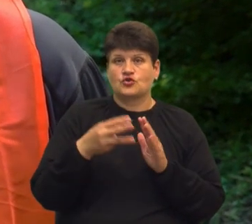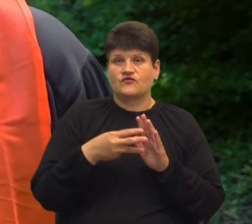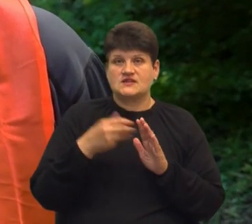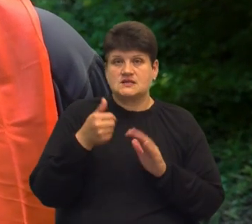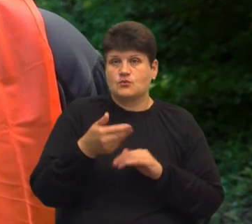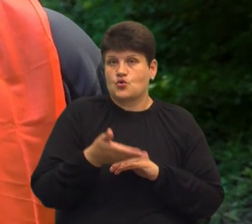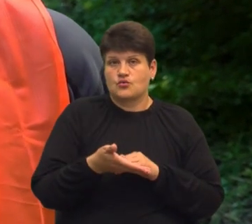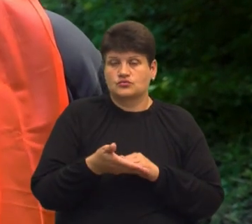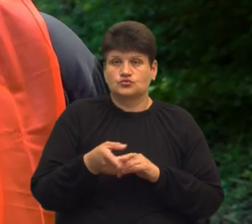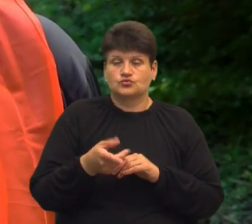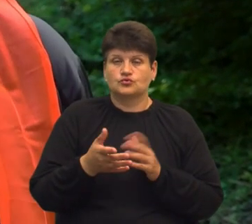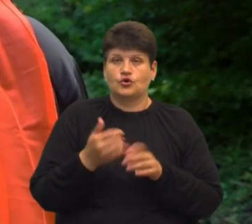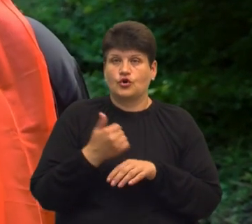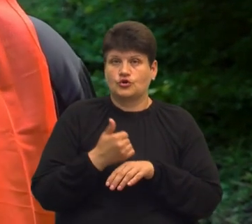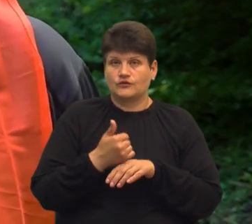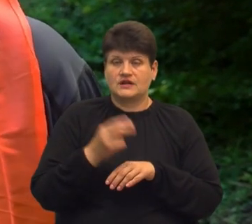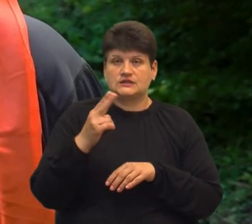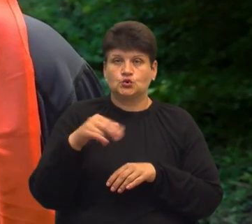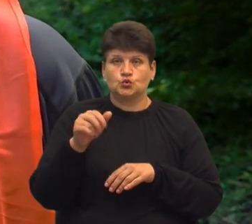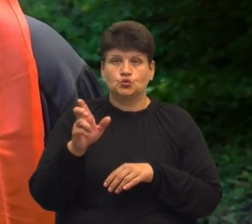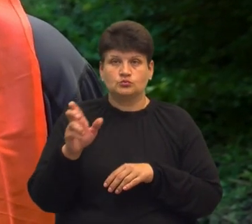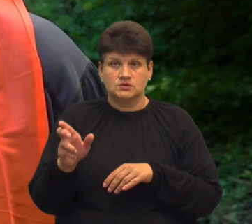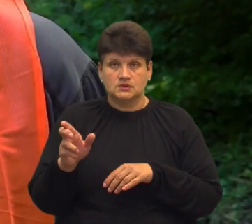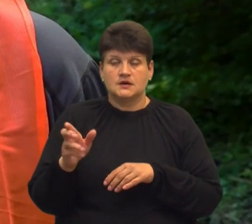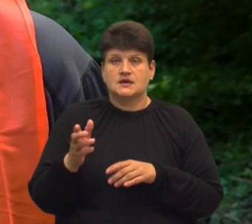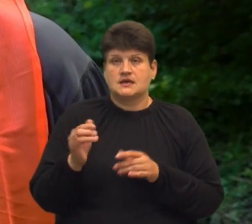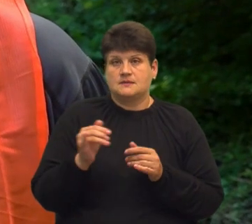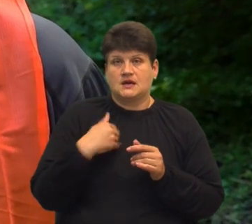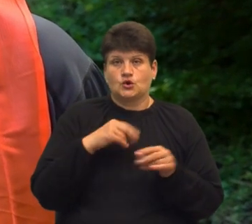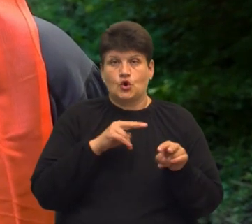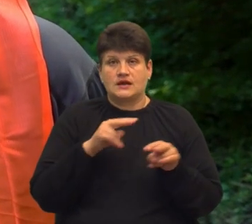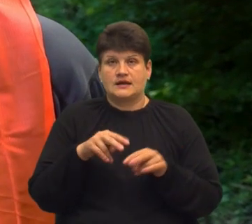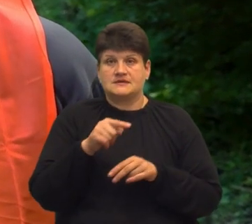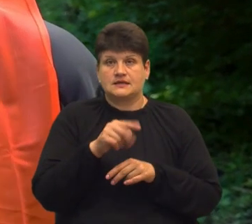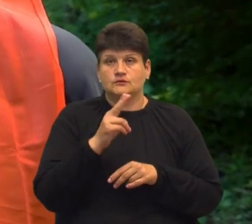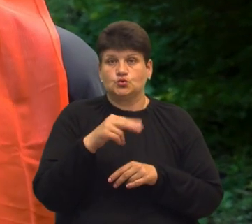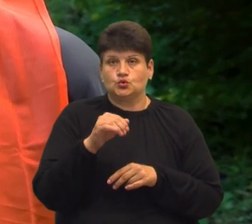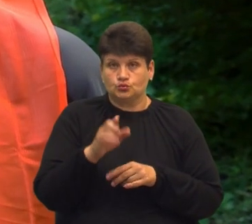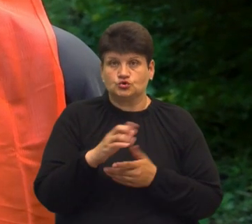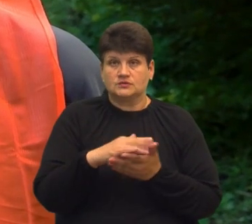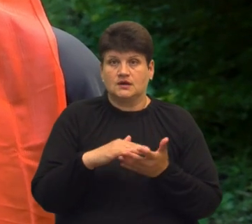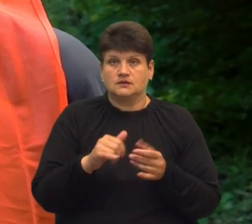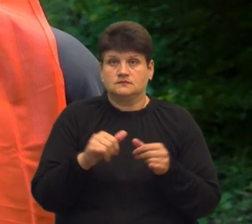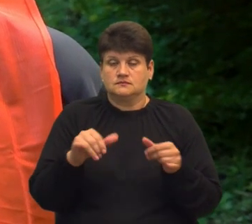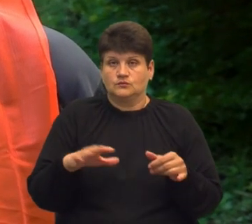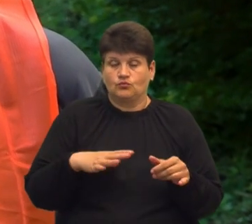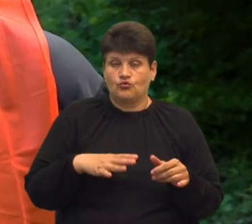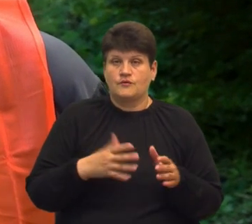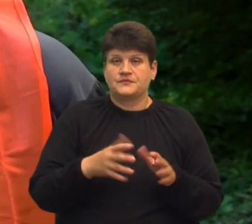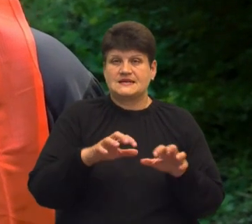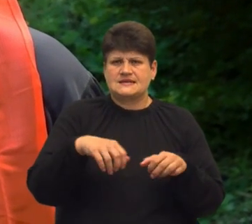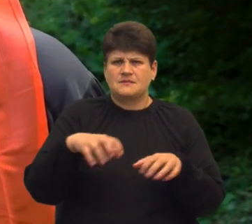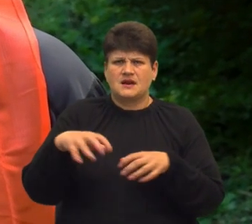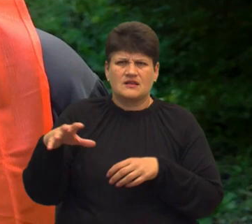Тут основна, головна порода тут, де у дубу, і ми заглядаємо за тим дубом, що він далі йшов і далі різ. Забирається всі